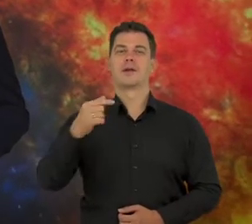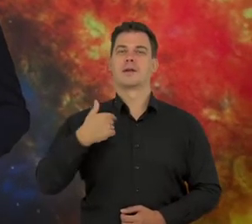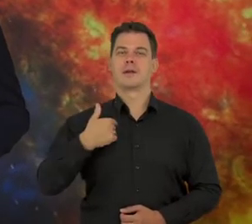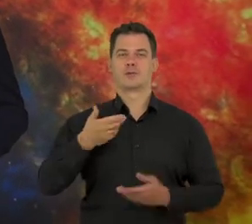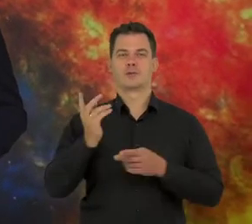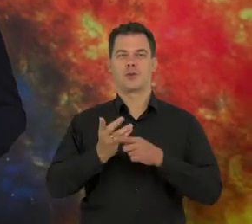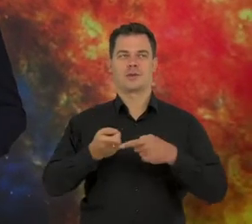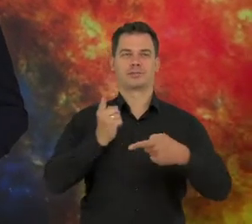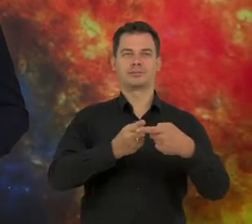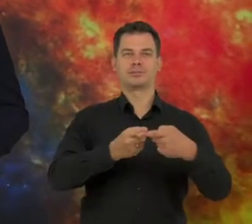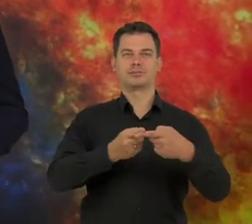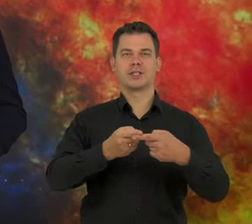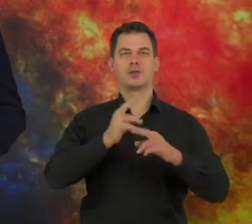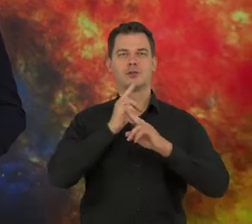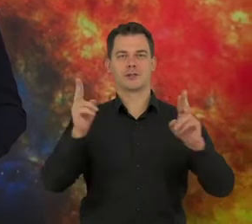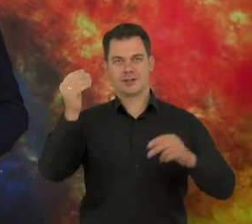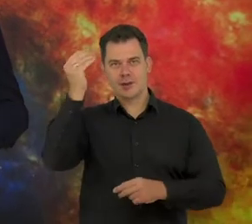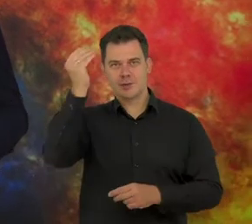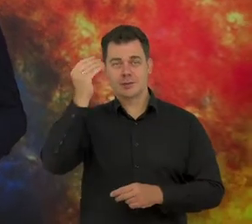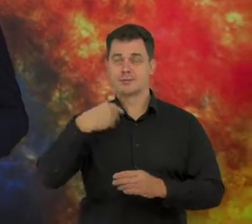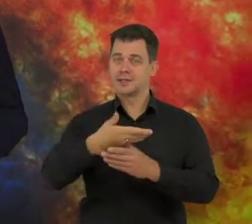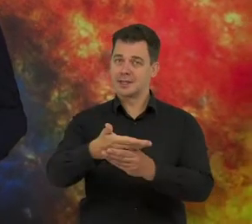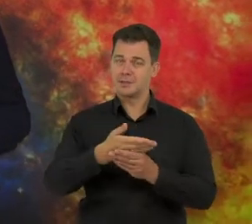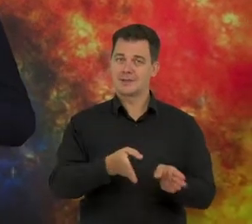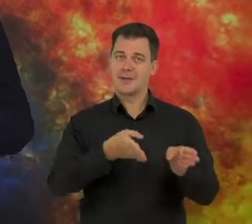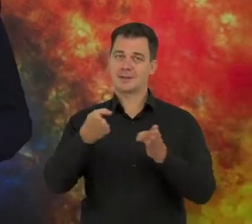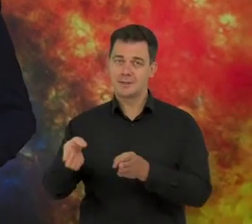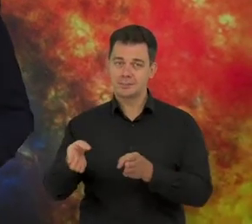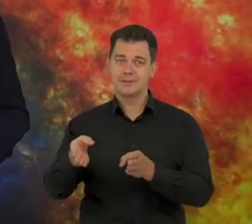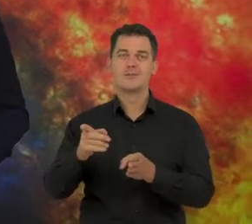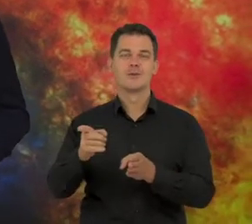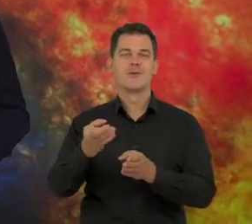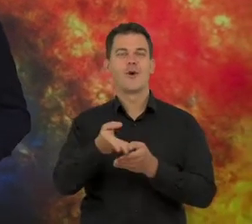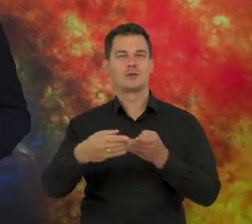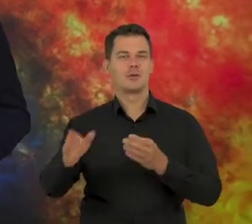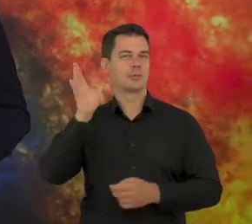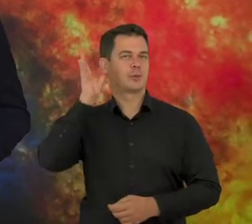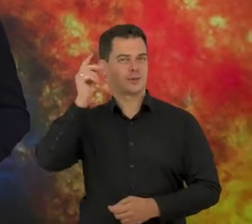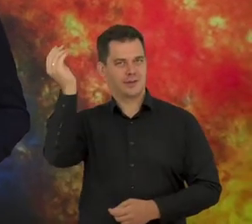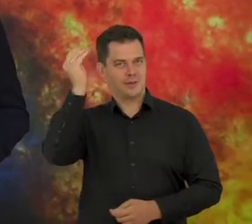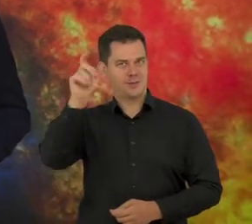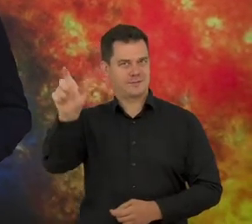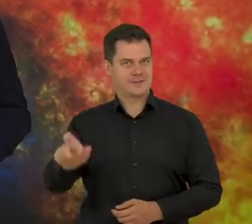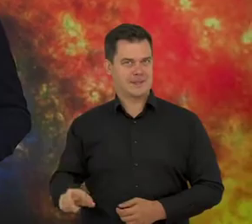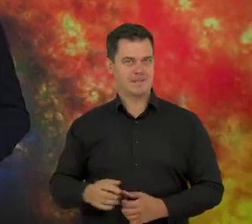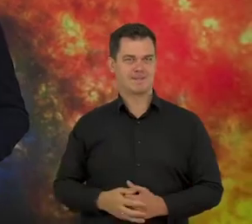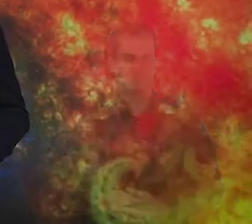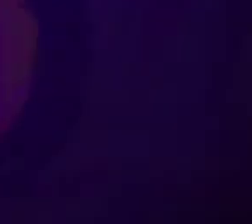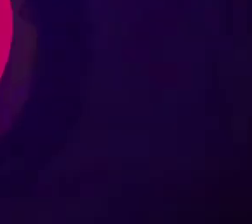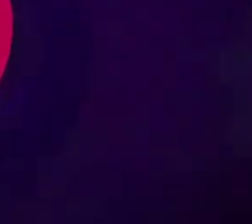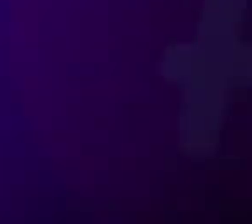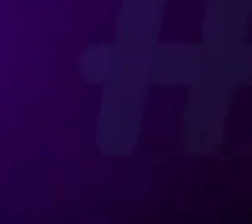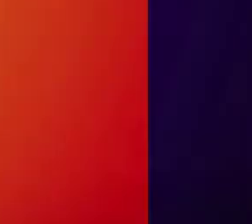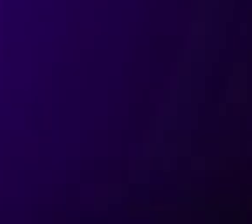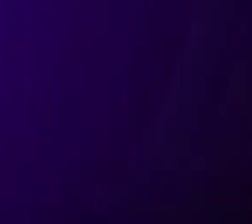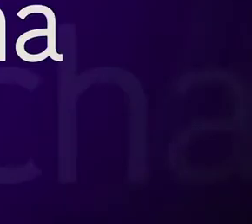Nazywam się Mariusz Gogul, jestem członkiem Stowarzyszenia Rzecznicy Nauki i zapraszam Cię na kolejny odcinek z serii Posłuchaj Naukowca.